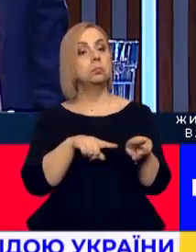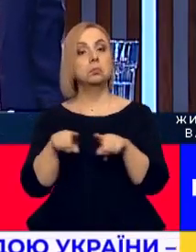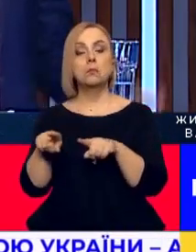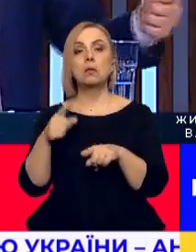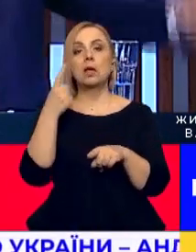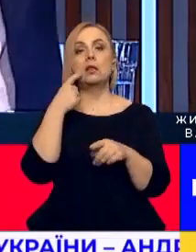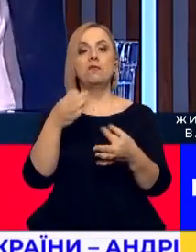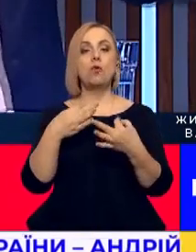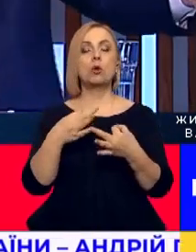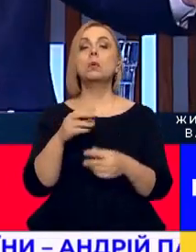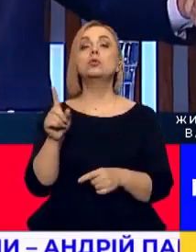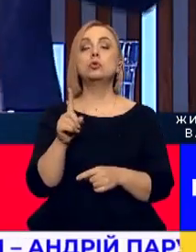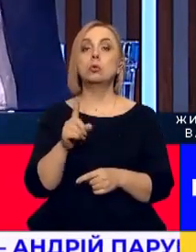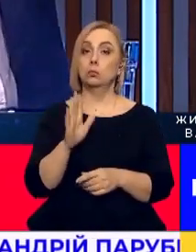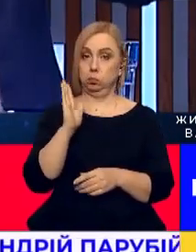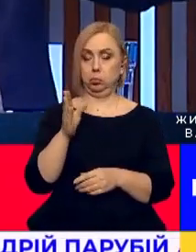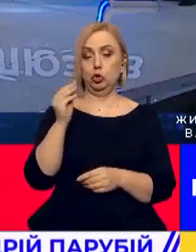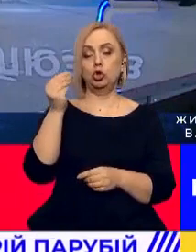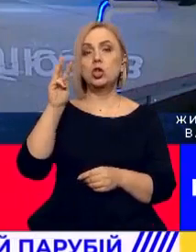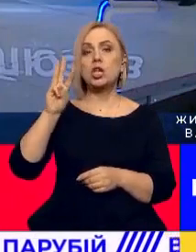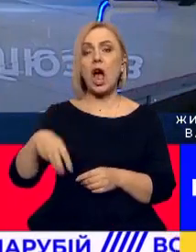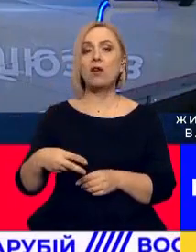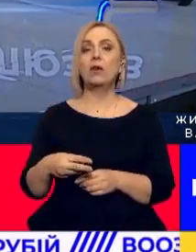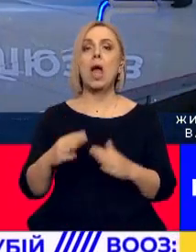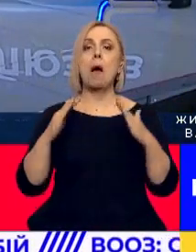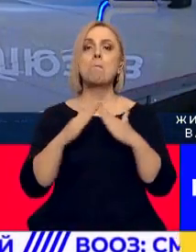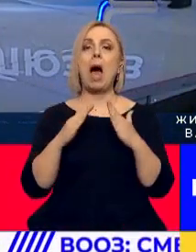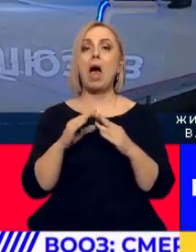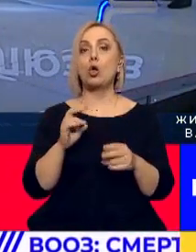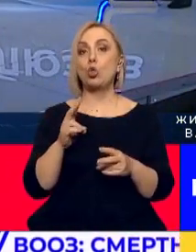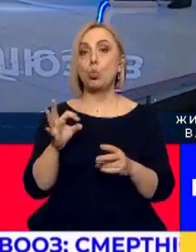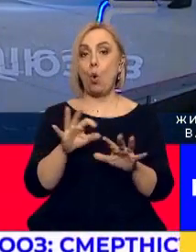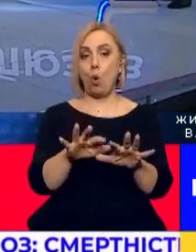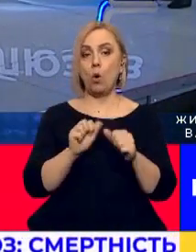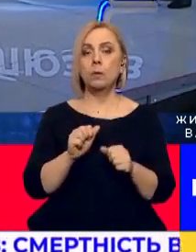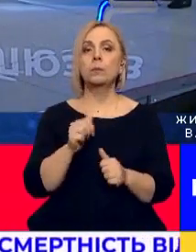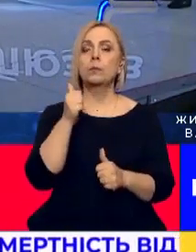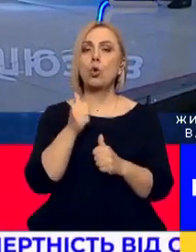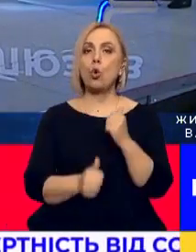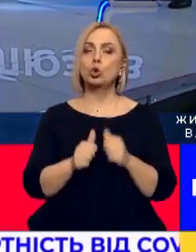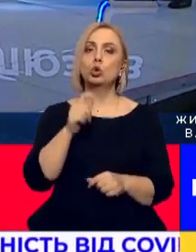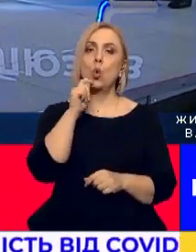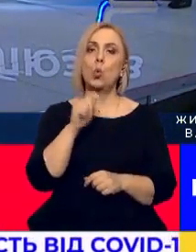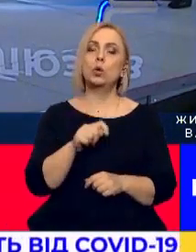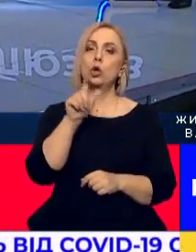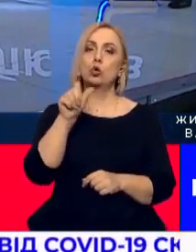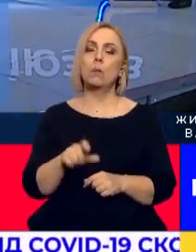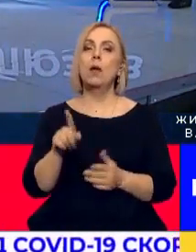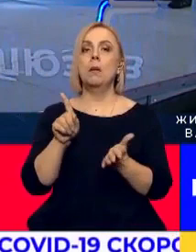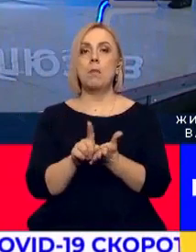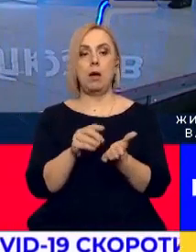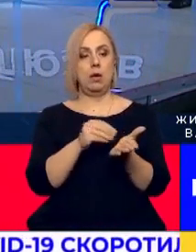подали громадяни, накладення штрафів, вилучення майна і так далі. Кожен український громадянин повинен бути подавати